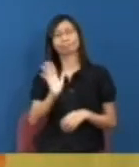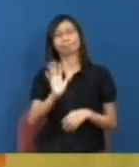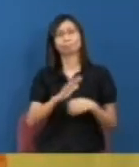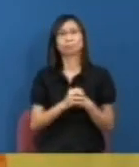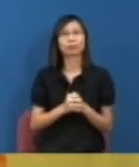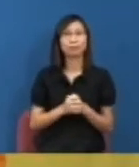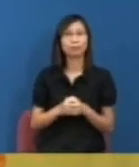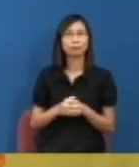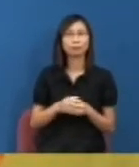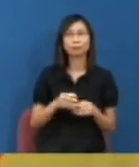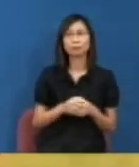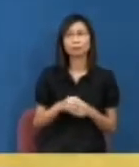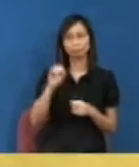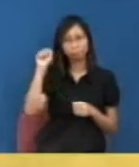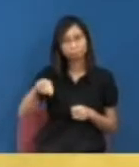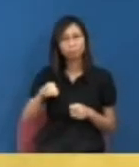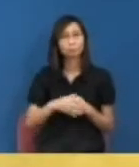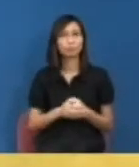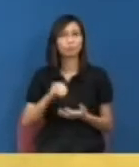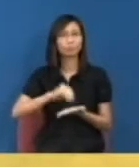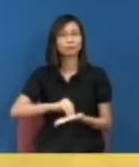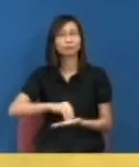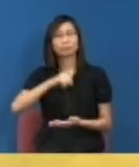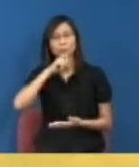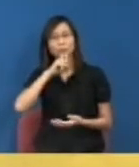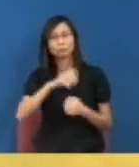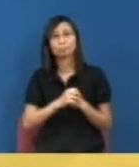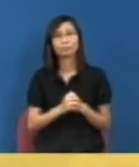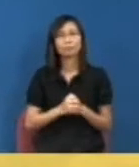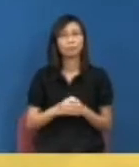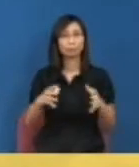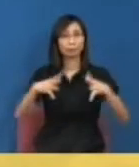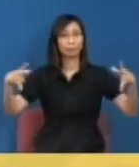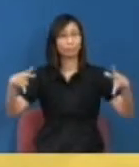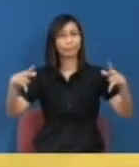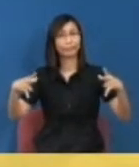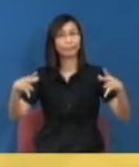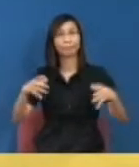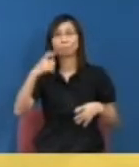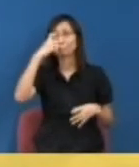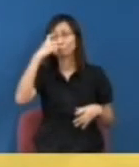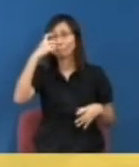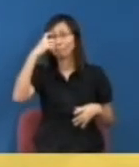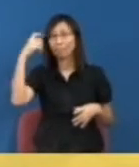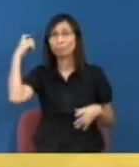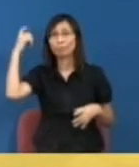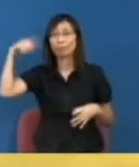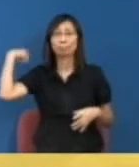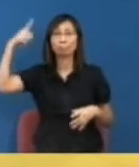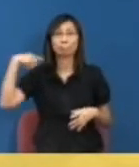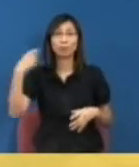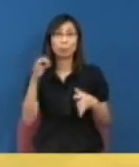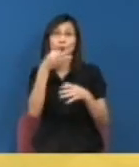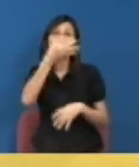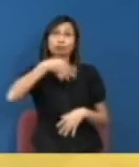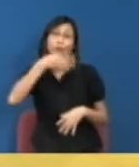不會反而是龍下反轉呢是 這個一定會有譬如你說一些大藥廠在美國或者一些商業機構委託商學系或者其